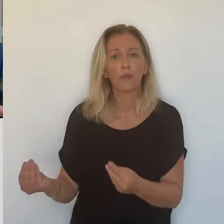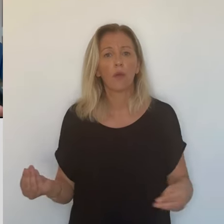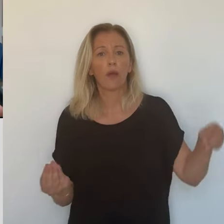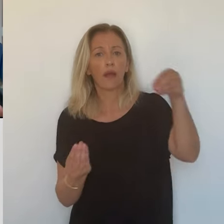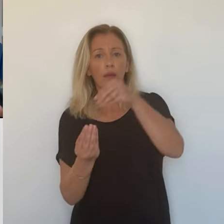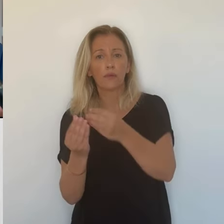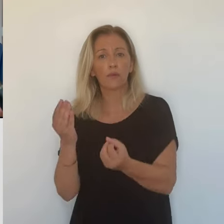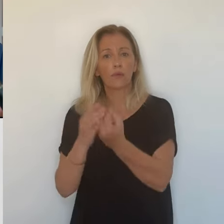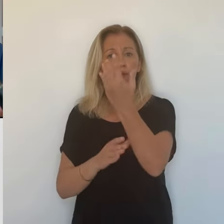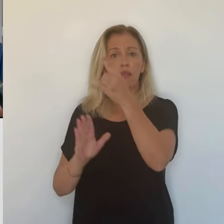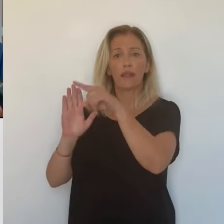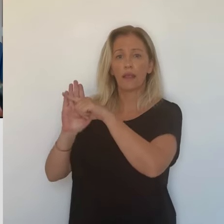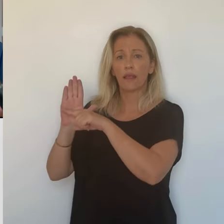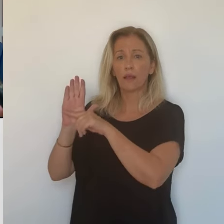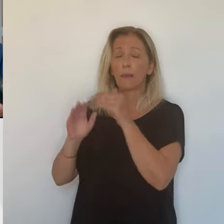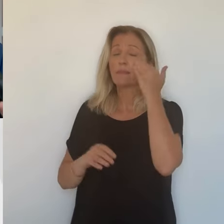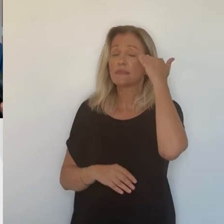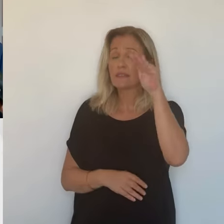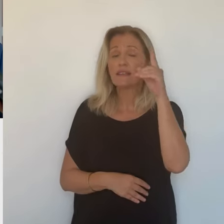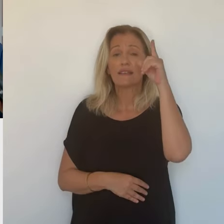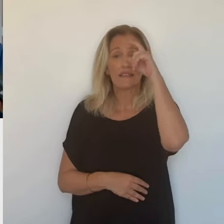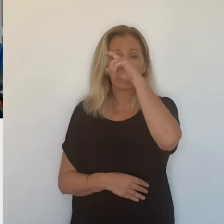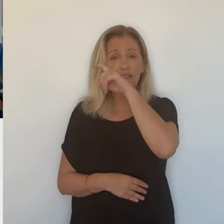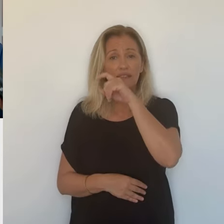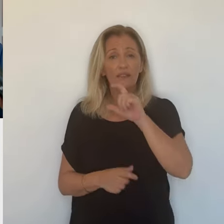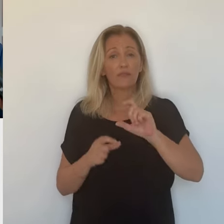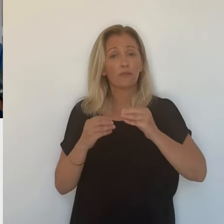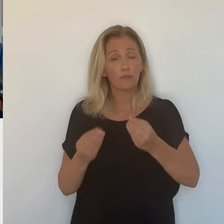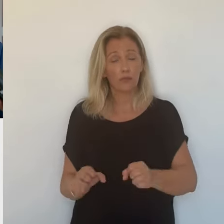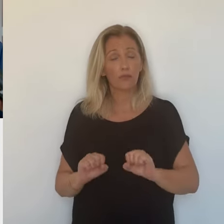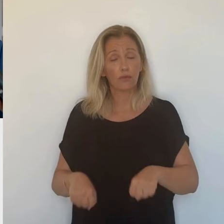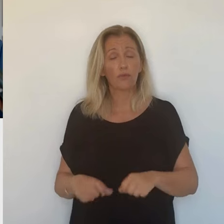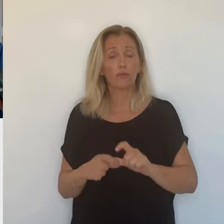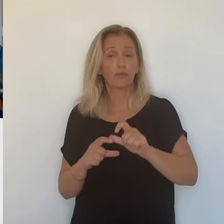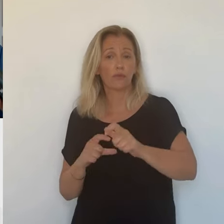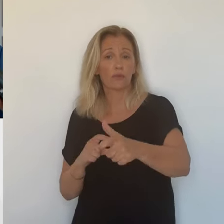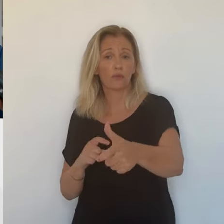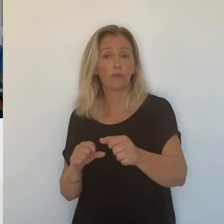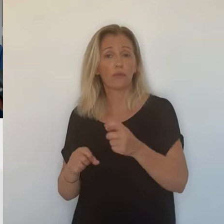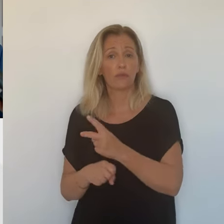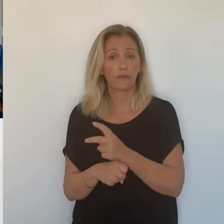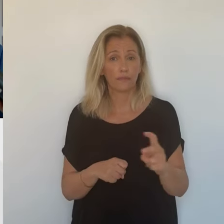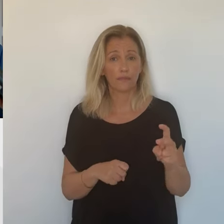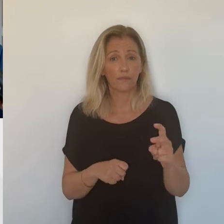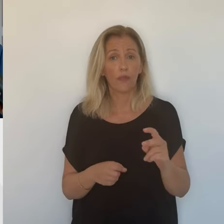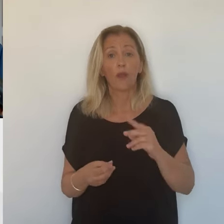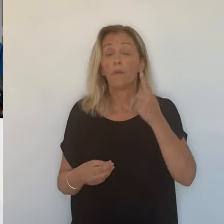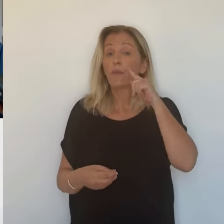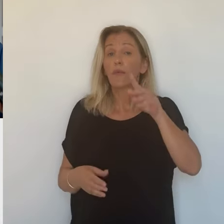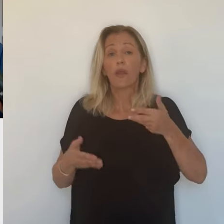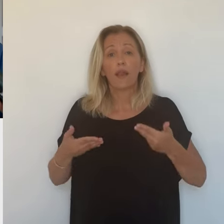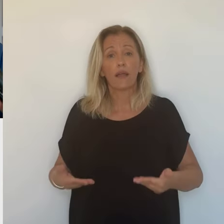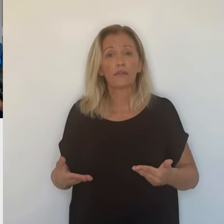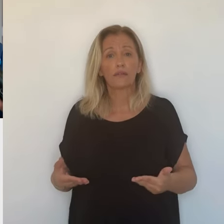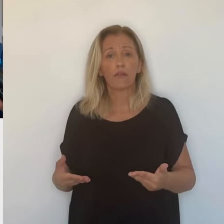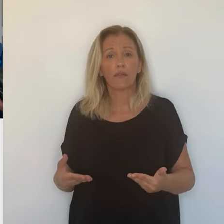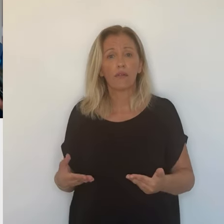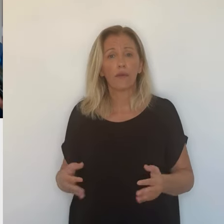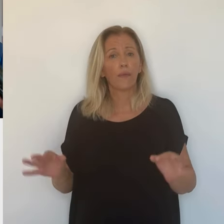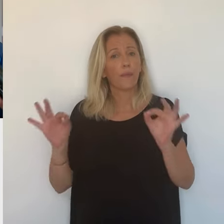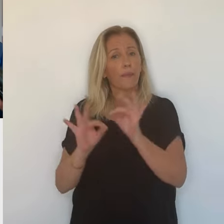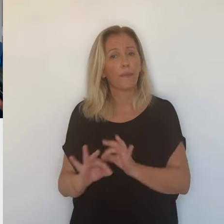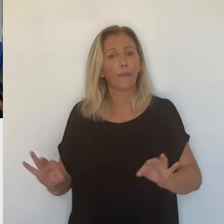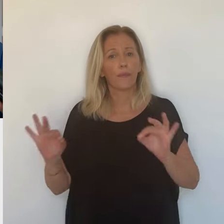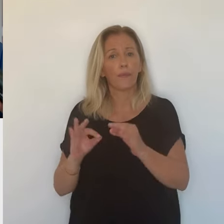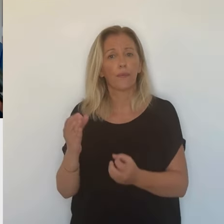je n'hésiterai pas, malgré les conséquences évidemment que ça peut avoir, à protéger l'ensemble de la population en mettant en place